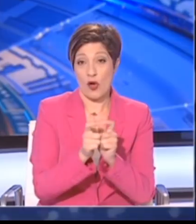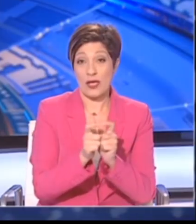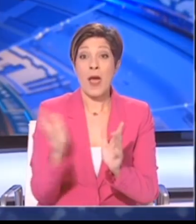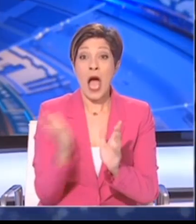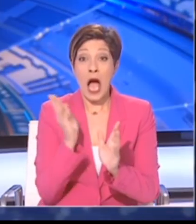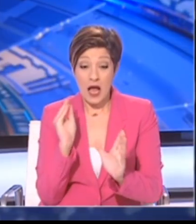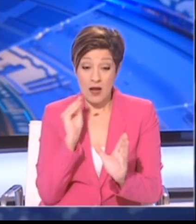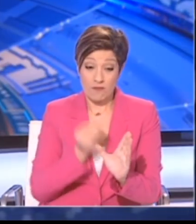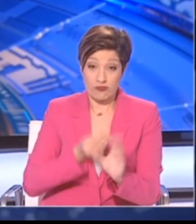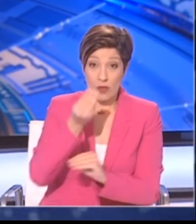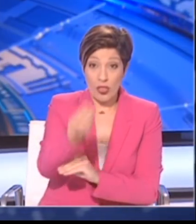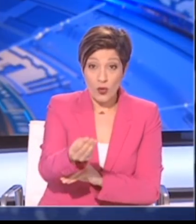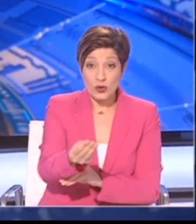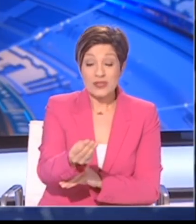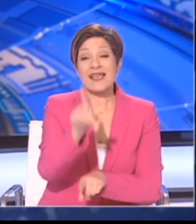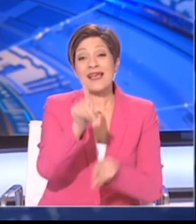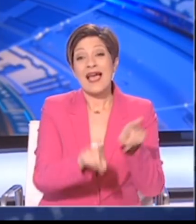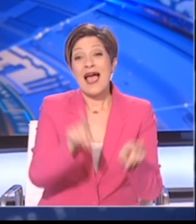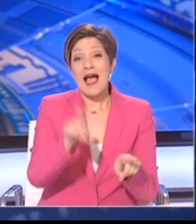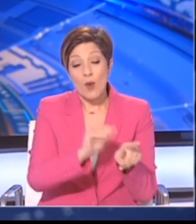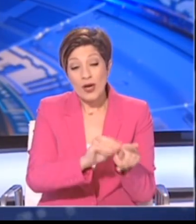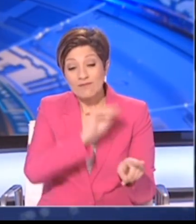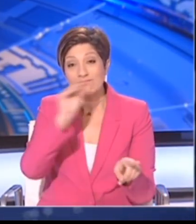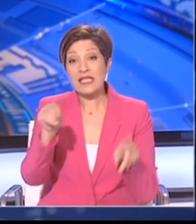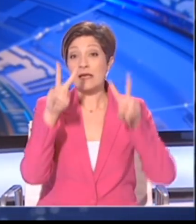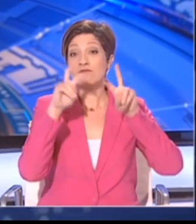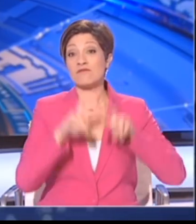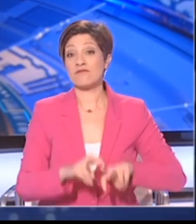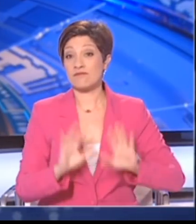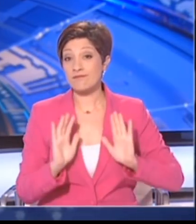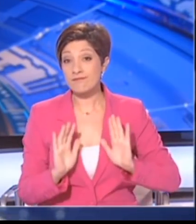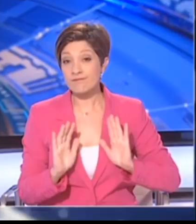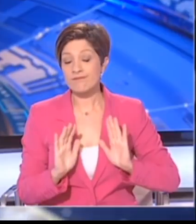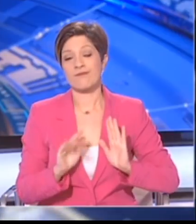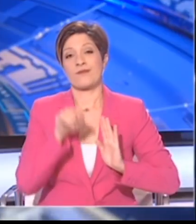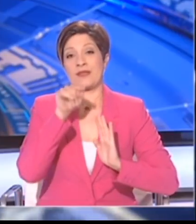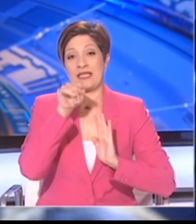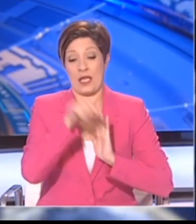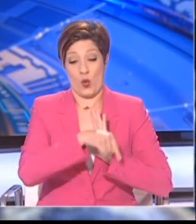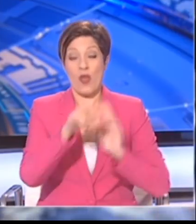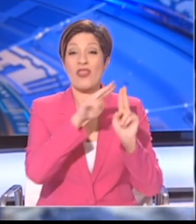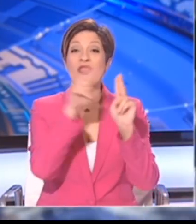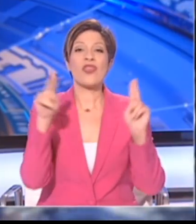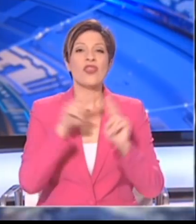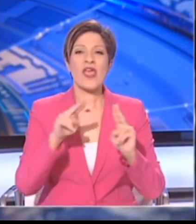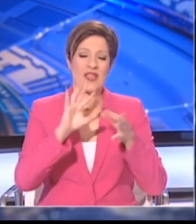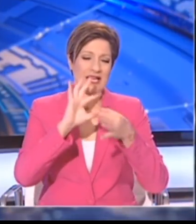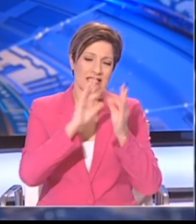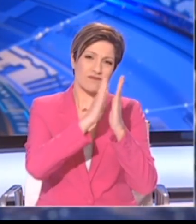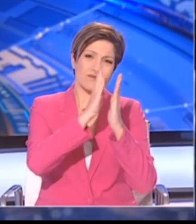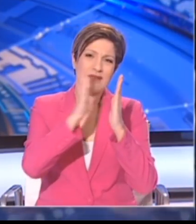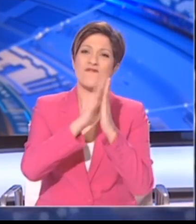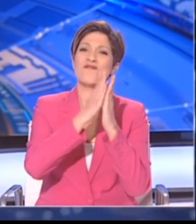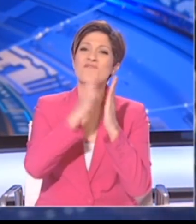ένταξη των ασθενούς στην εκάστοτε κλινική μελέτη. Σύμφωνα με την τρέχουσα διεθνή βιβλιογραφία δεν